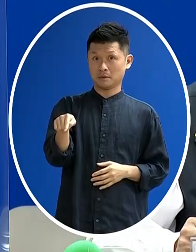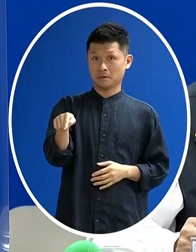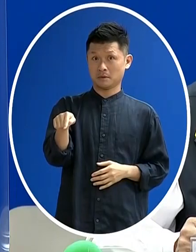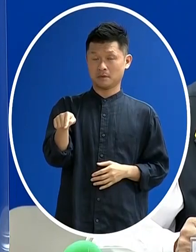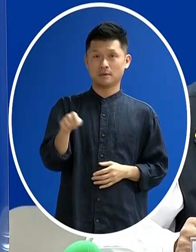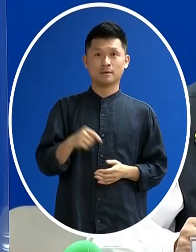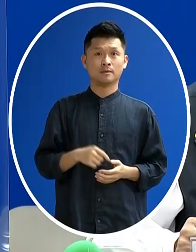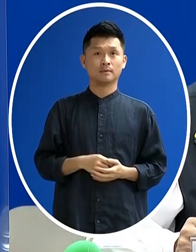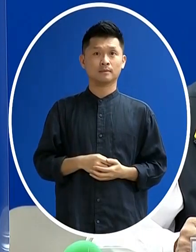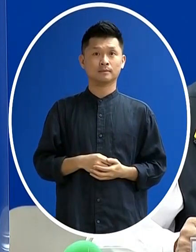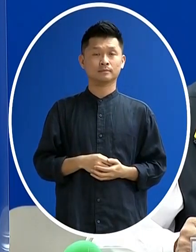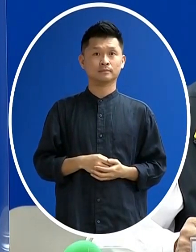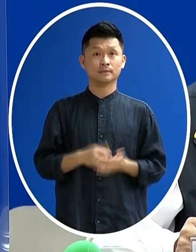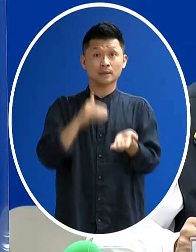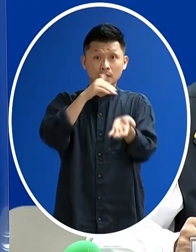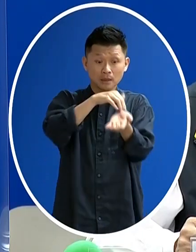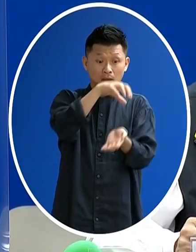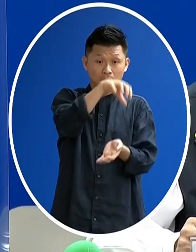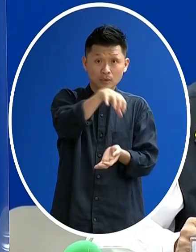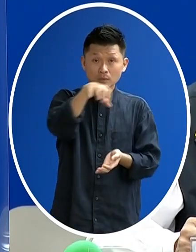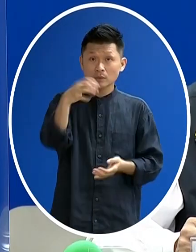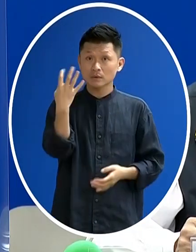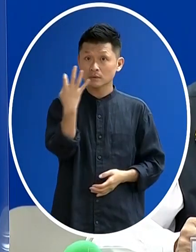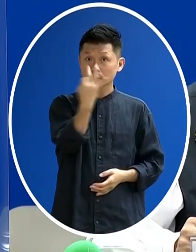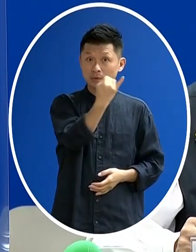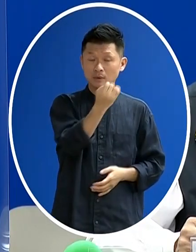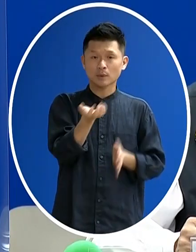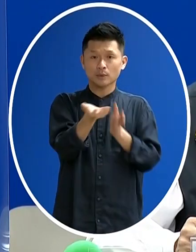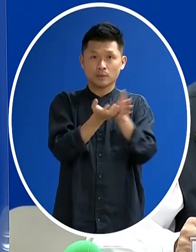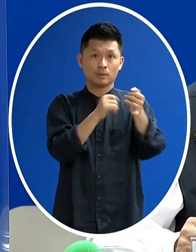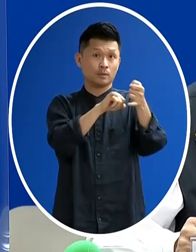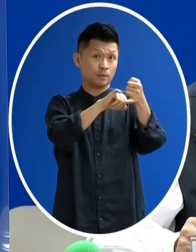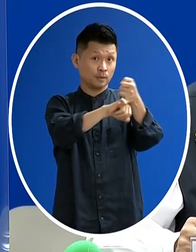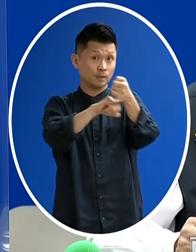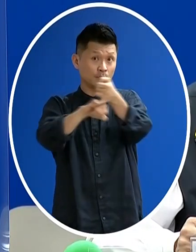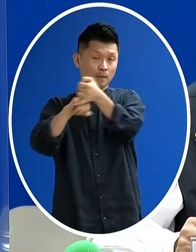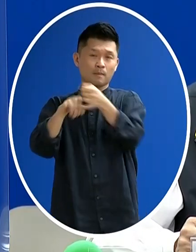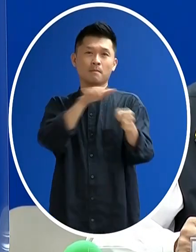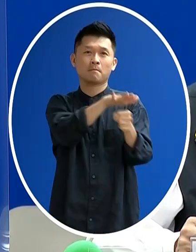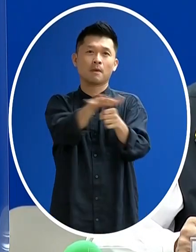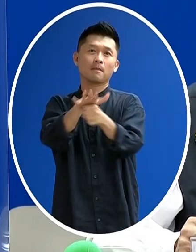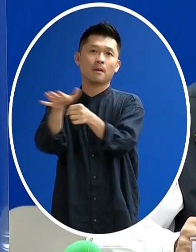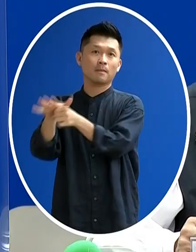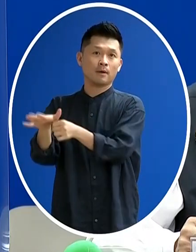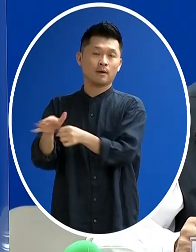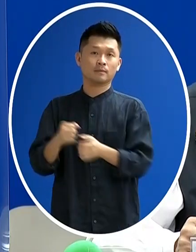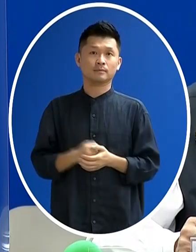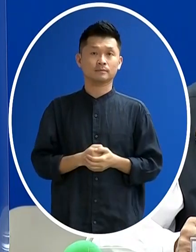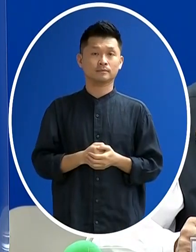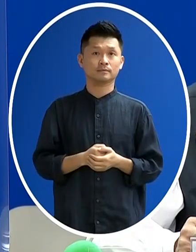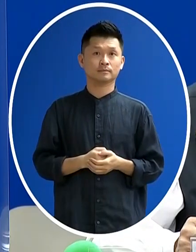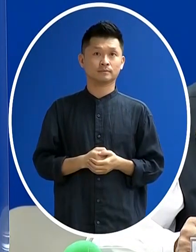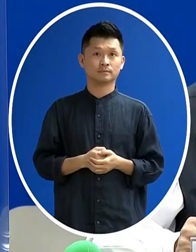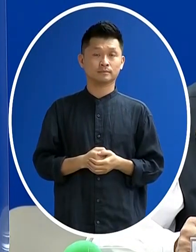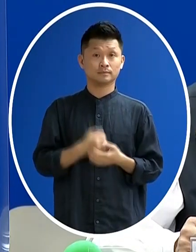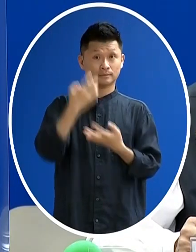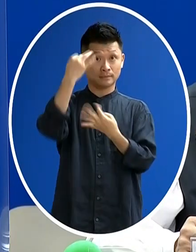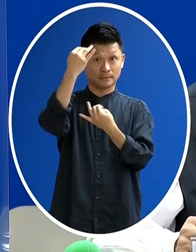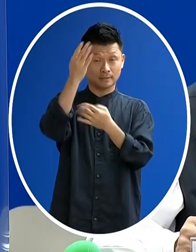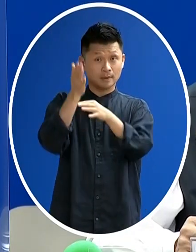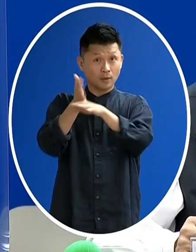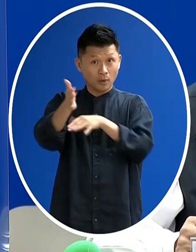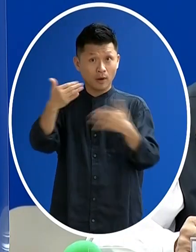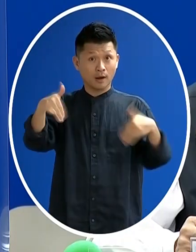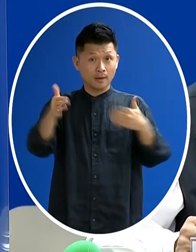實上在這個某些醫院實上都有預約 都已經額滿 他們在介紹前都可以打